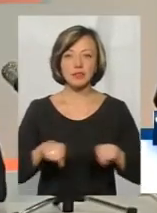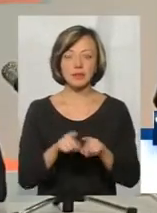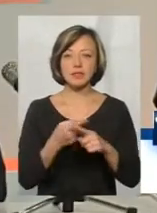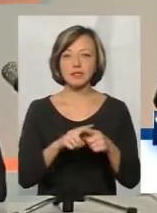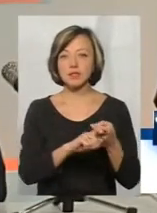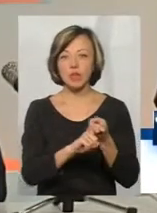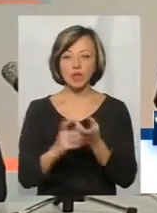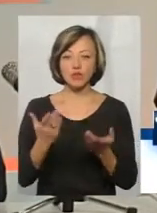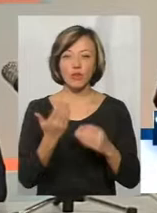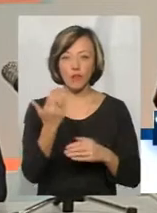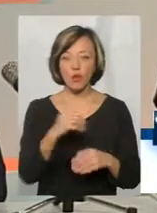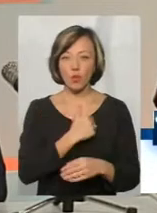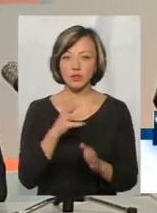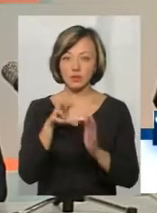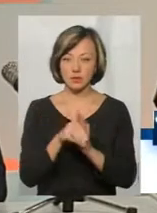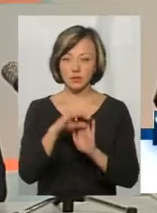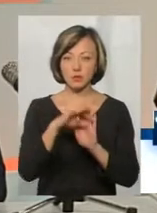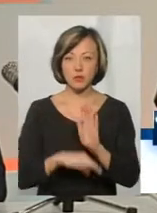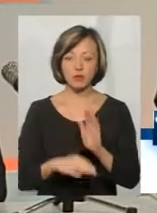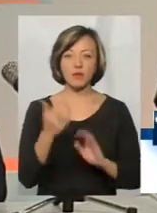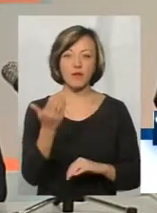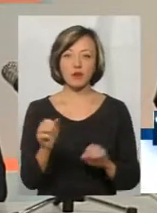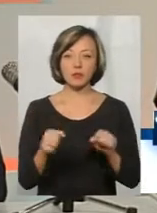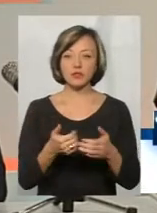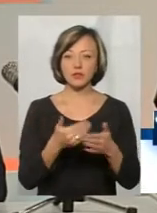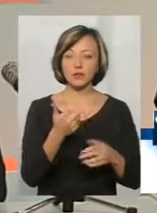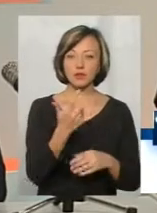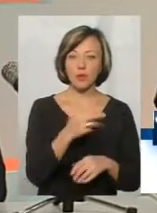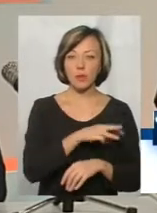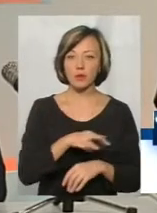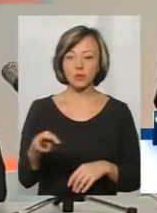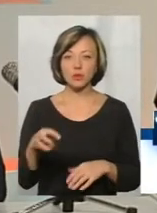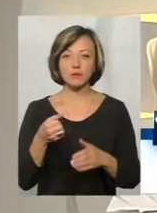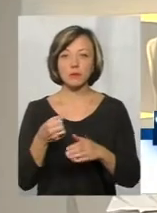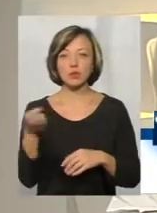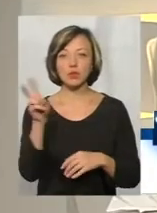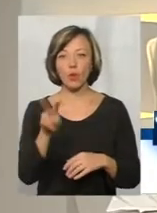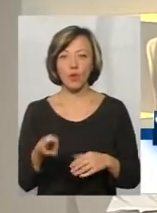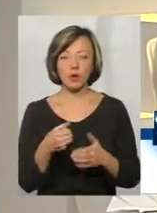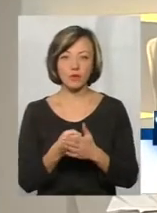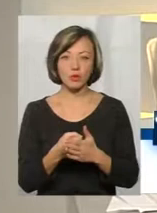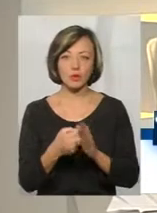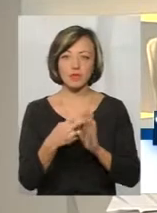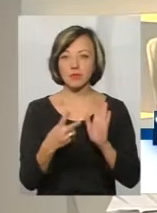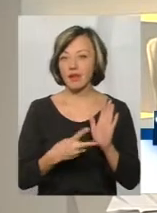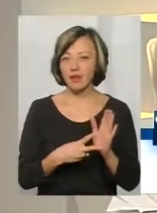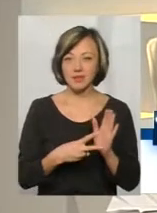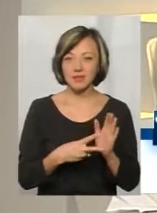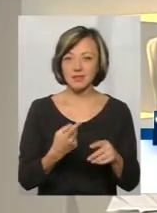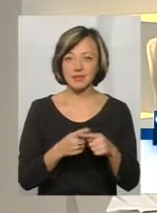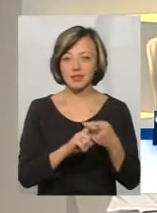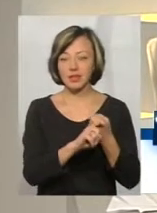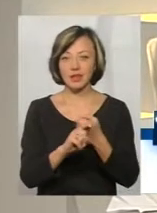залежить. Якщо ви хочете в список, це може вам обійтися від 3 мільйонів, наприклад, доларів до 17. Тобто це